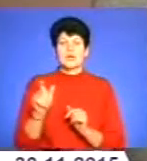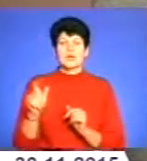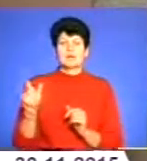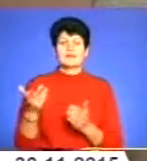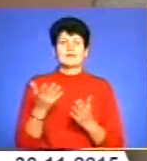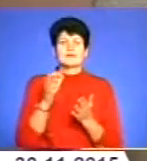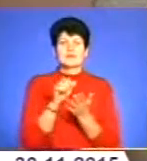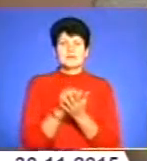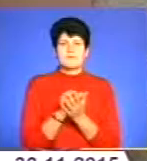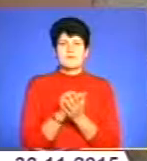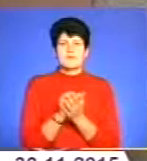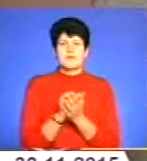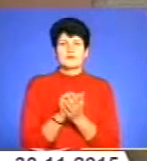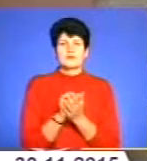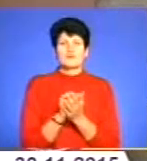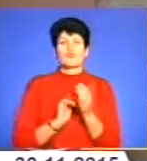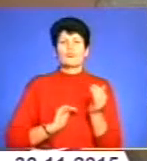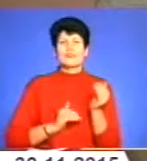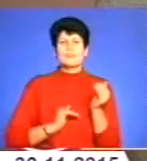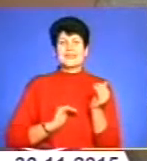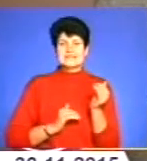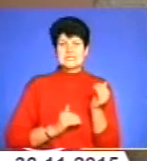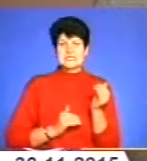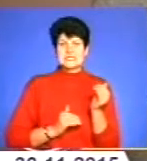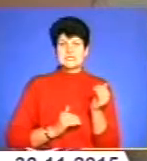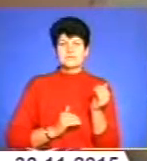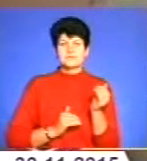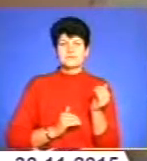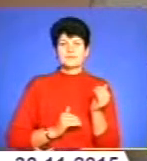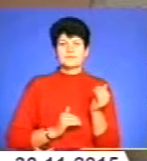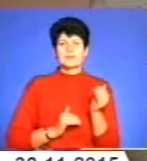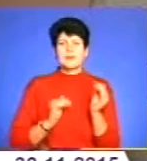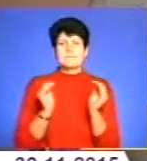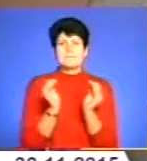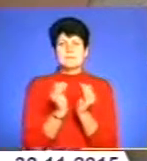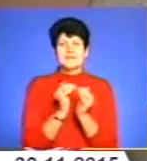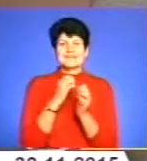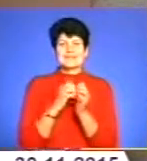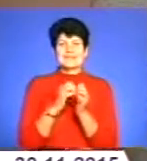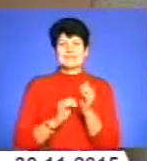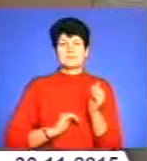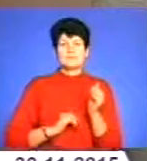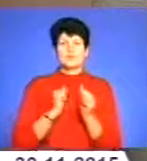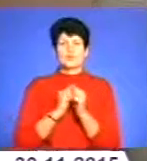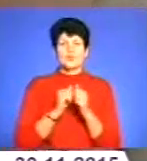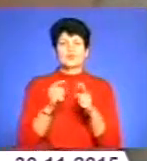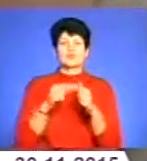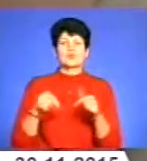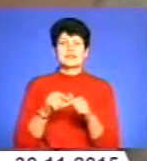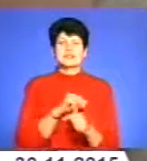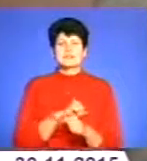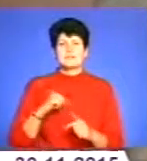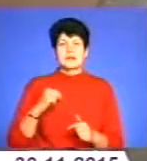займають якусь нішу в бізнесі, якийсь малий середній бізнес. Кожна організація сама себе